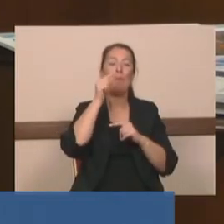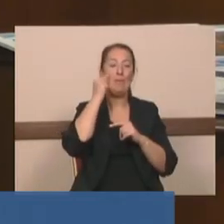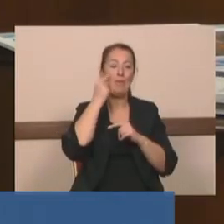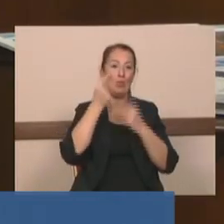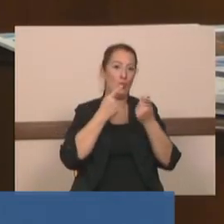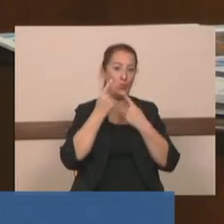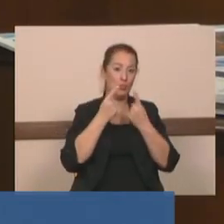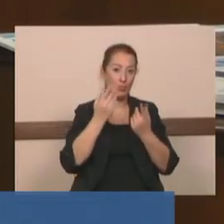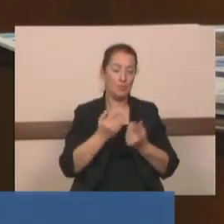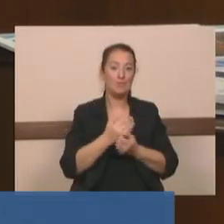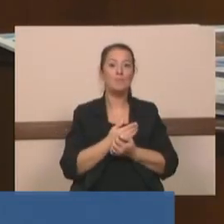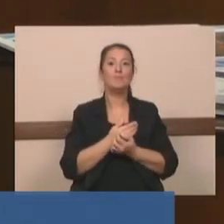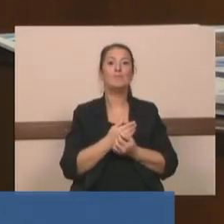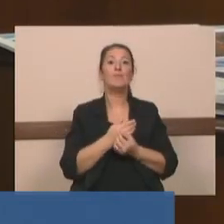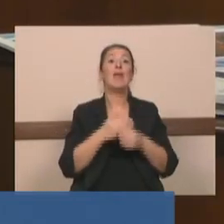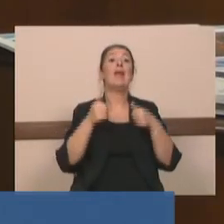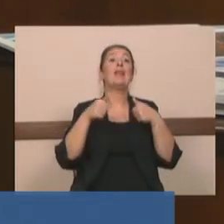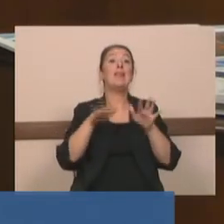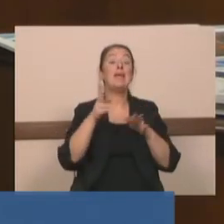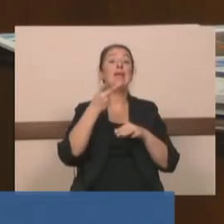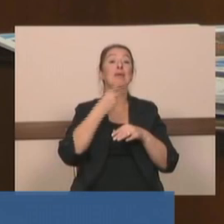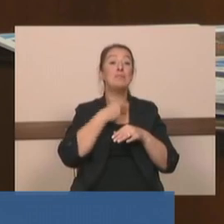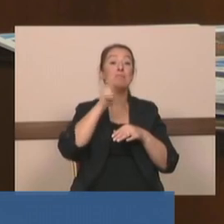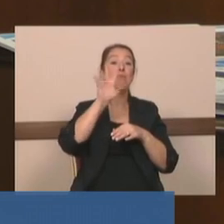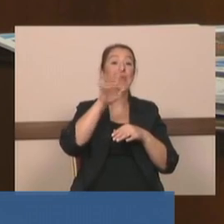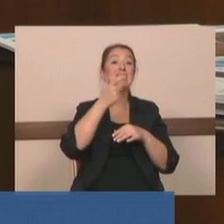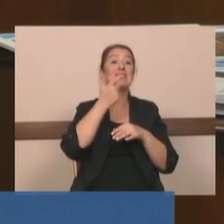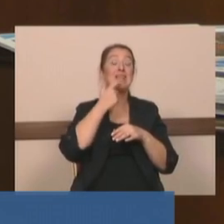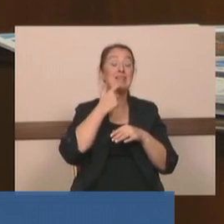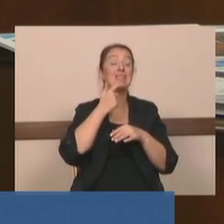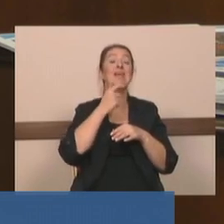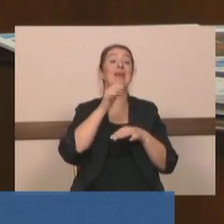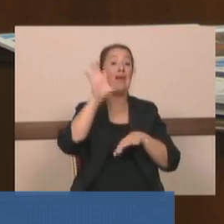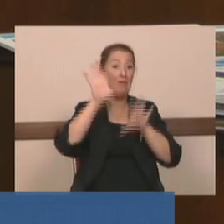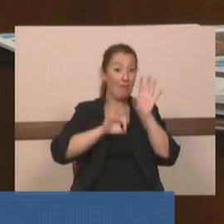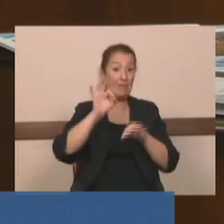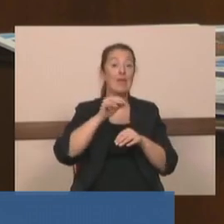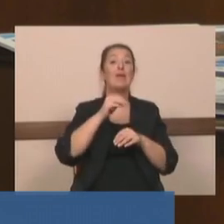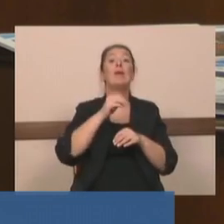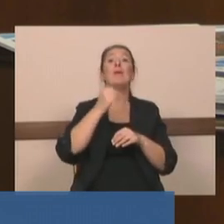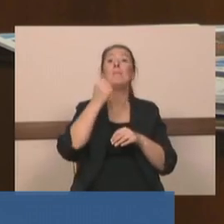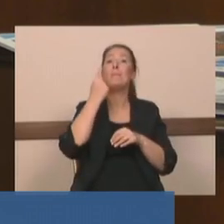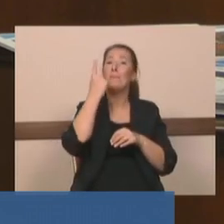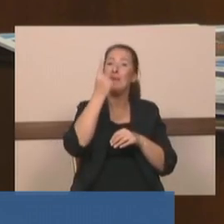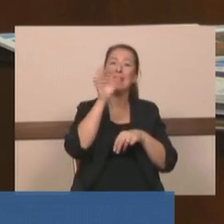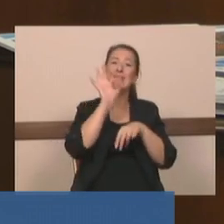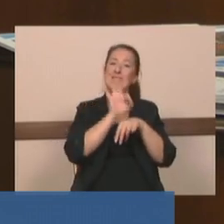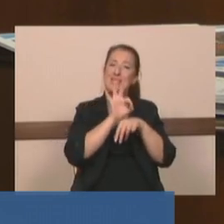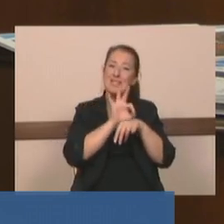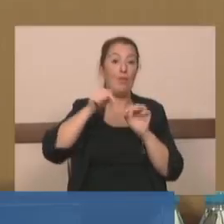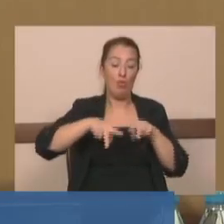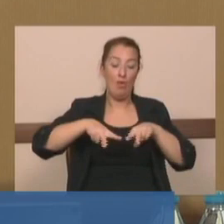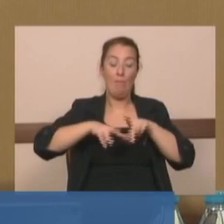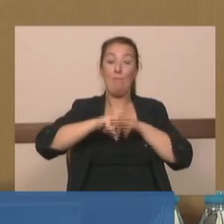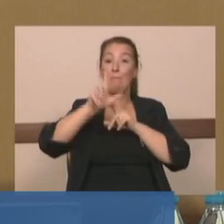Beyefendinin değil bizim yirmi beş yılımızı değerlendirmek bir saniyemizi değerlendirme bile hattı